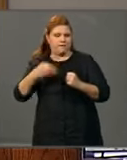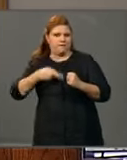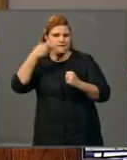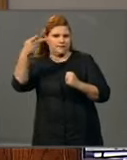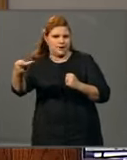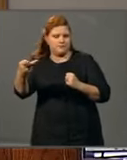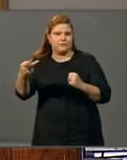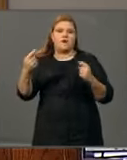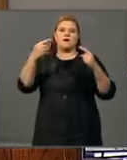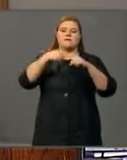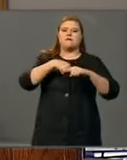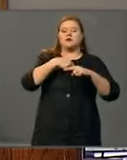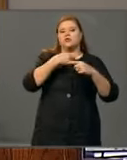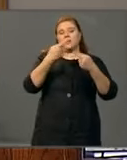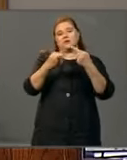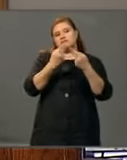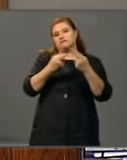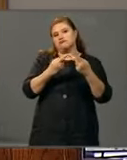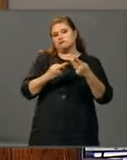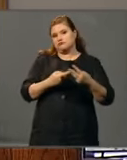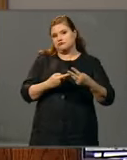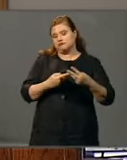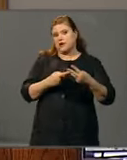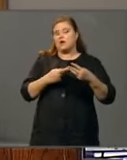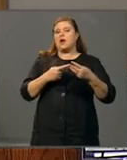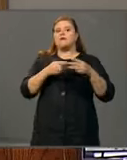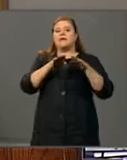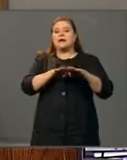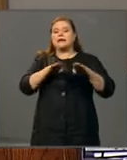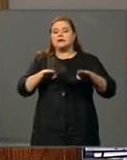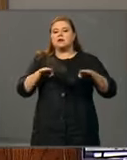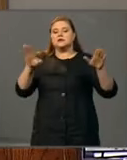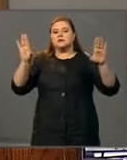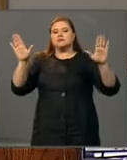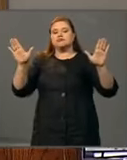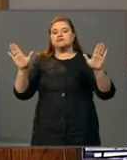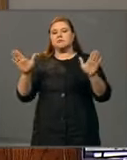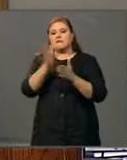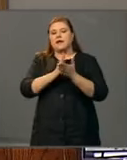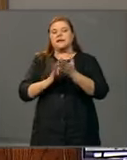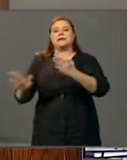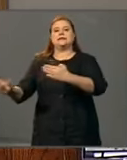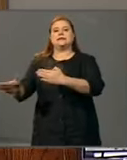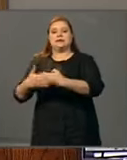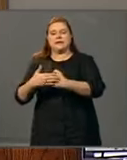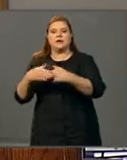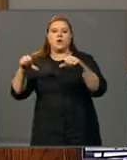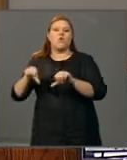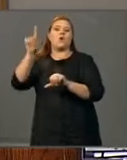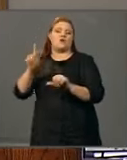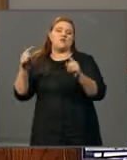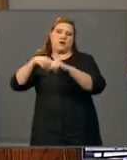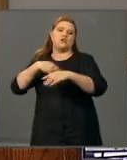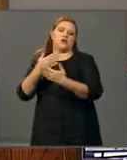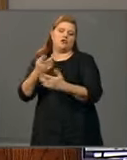toiminnan hidas alasajo olisi kuitenkin kaikkein huonoin vaihtoehto. Arvoisa puhemies,